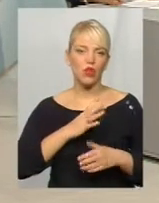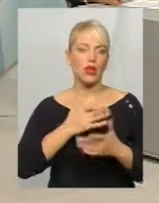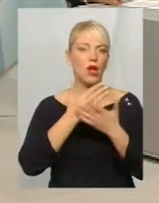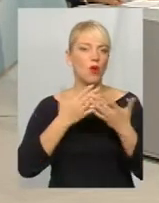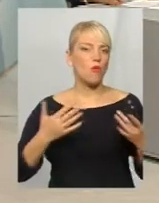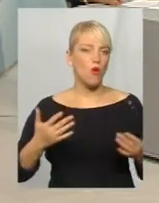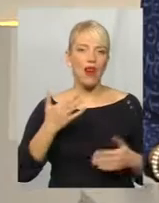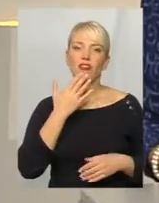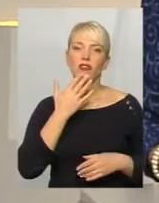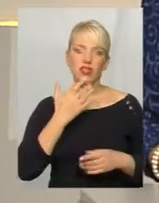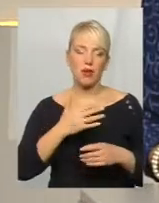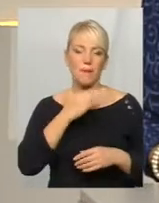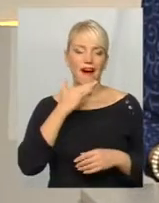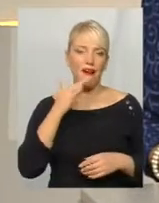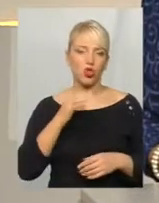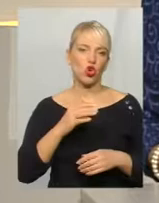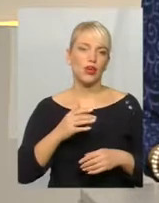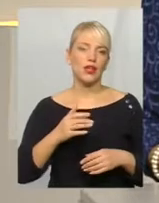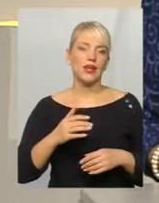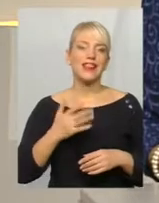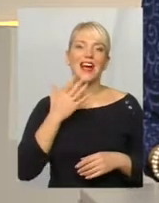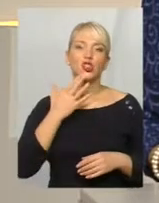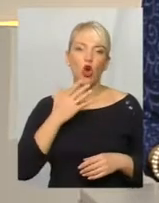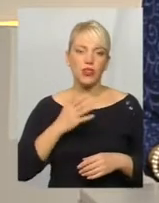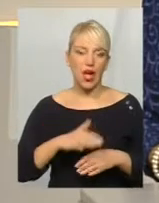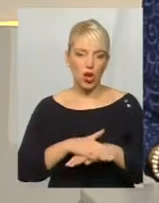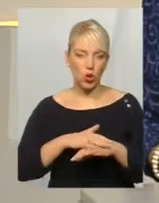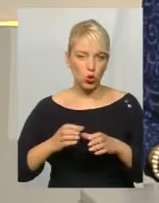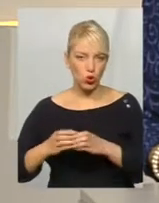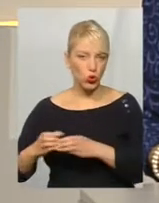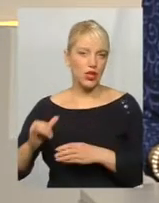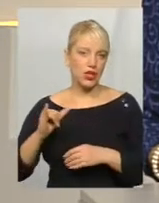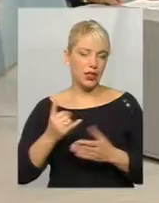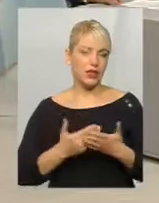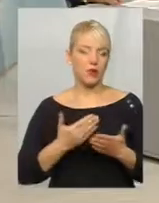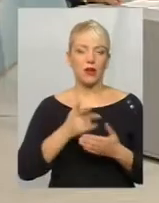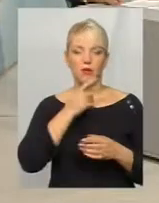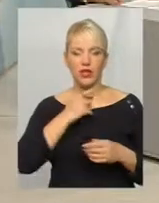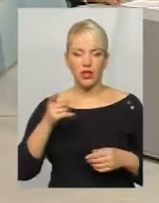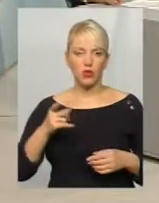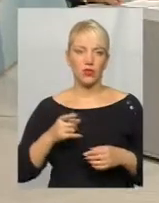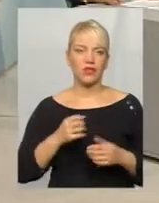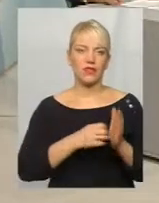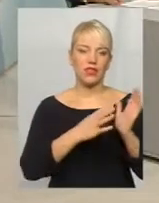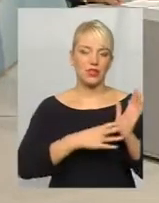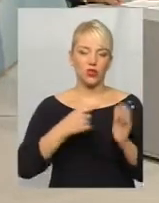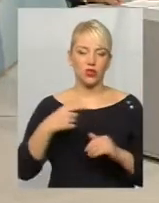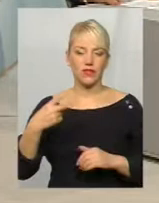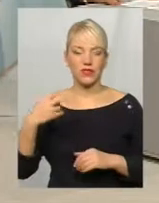багато національною, як ми кажемо. І в період, наприклад, 19-20 століття